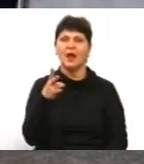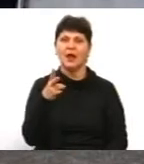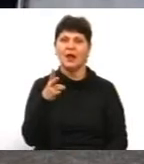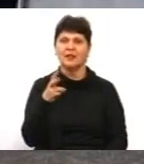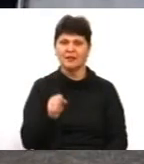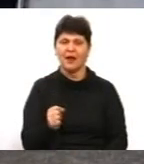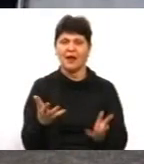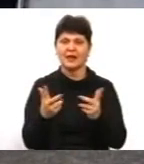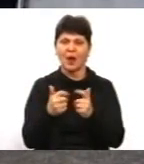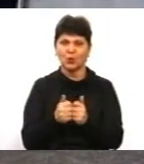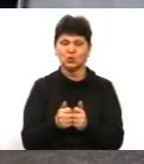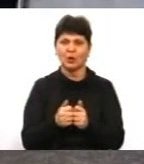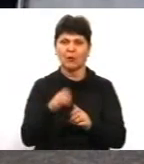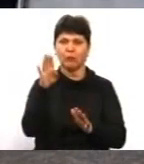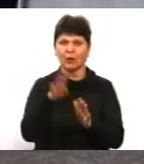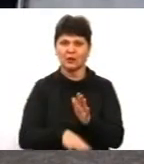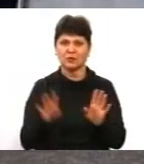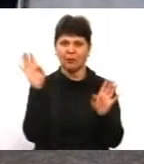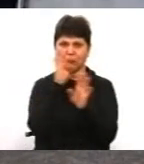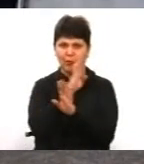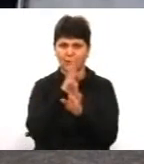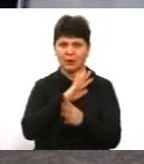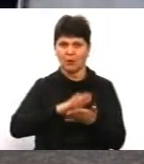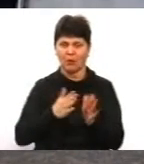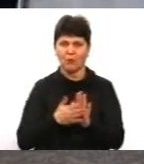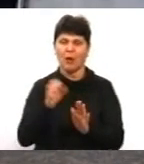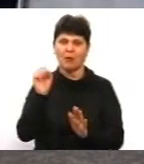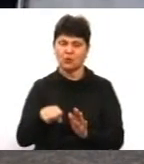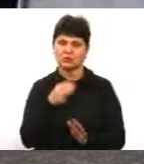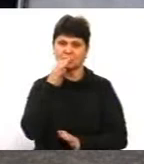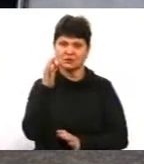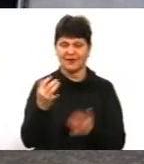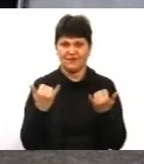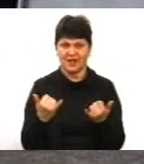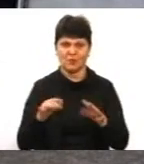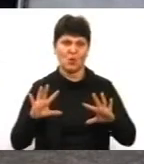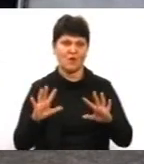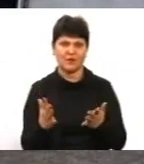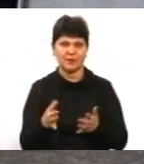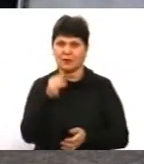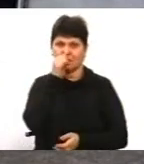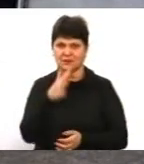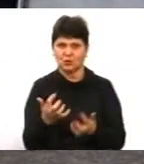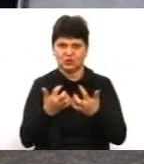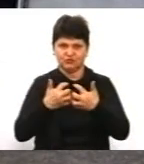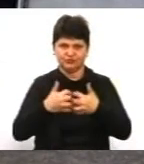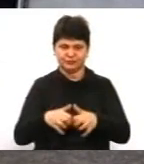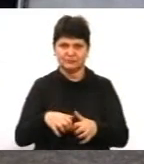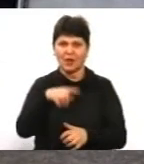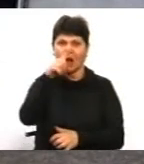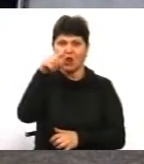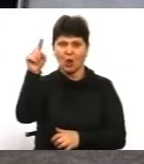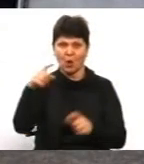погіршених погодних умов можу зазначити таким, в даному випадку не зможе прилад вчитати номерних знаків,